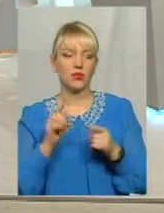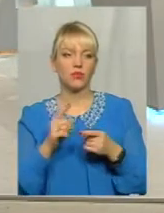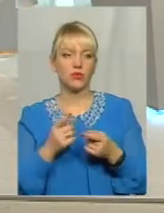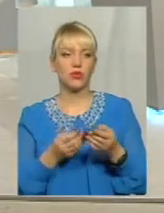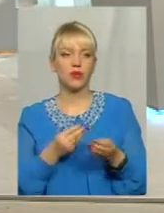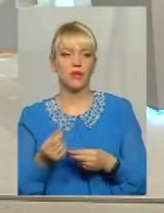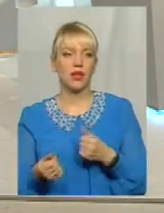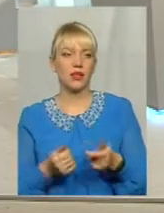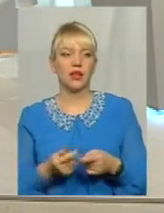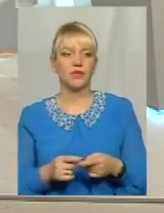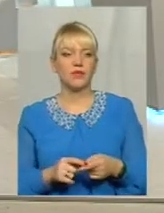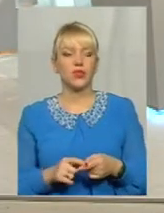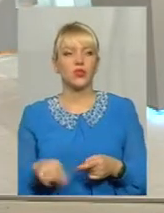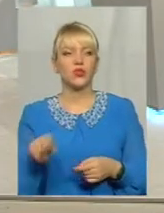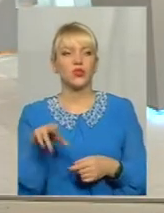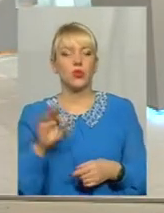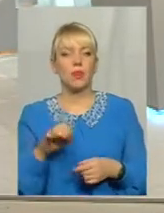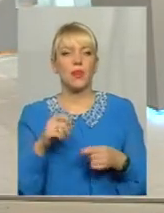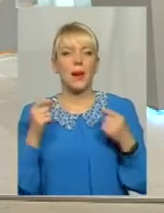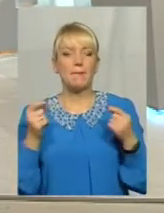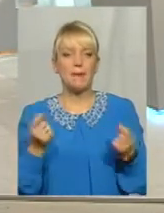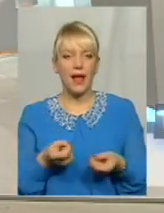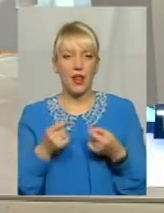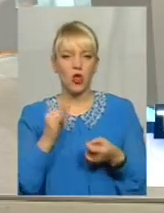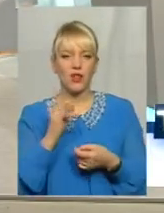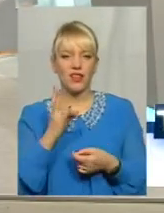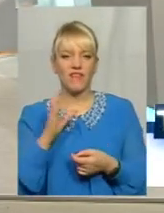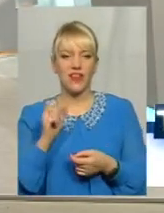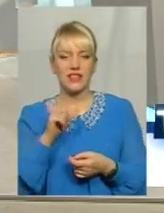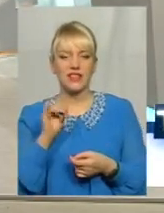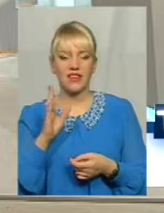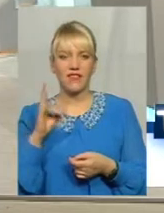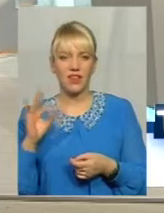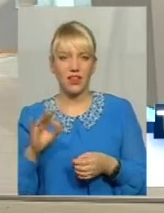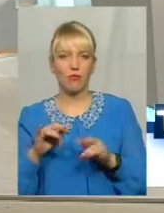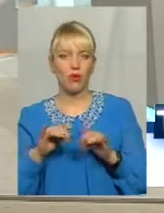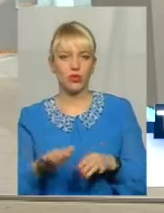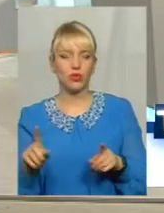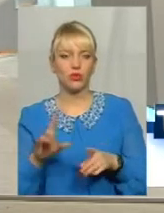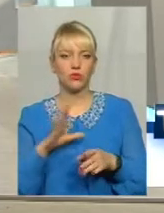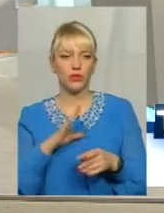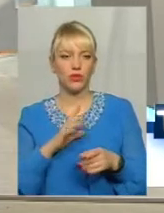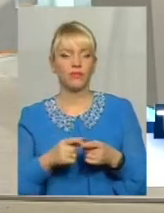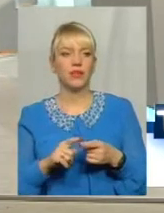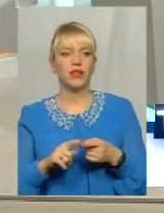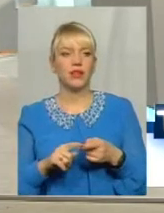малоінвазивних процедур Про що йшлося зокрема стентів